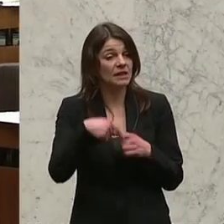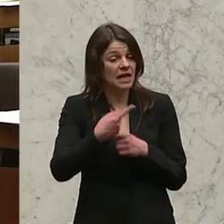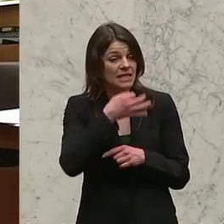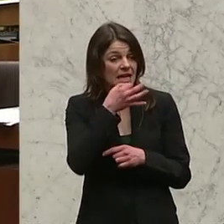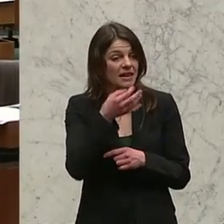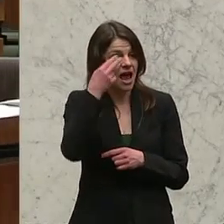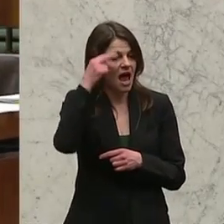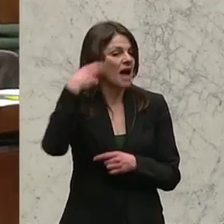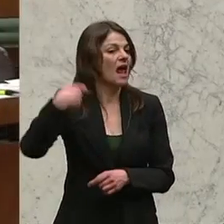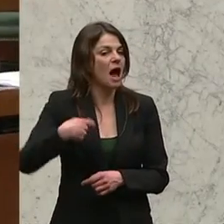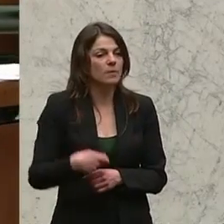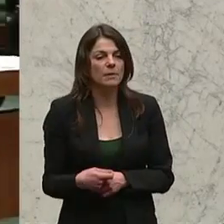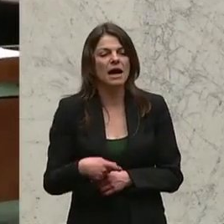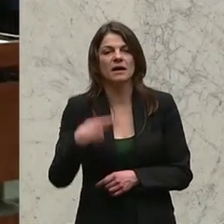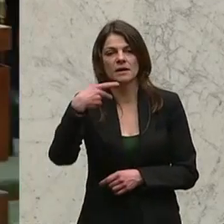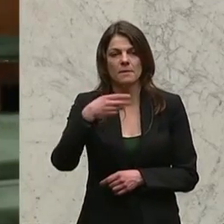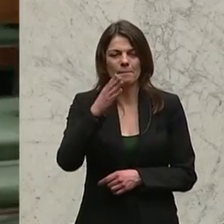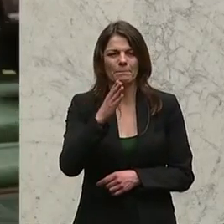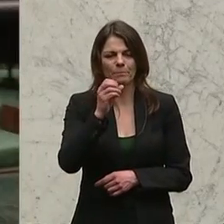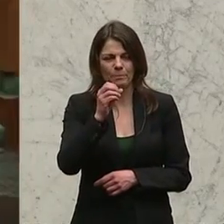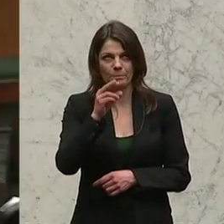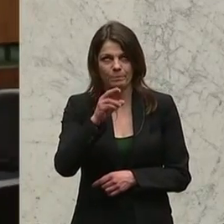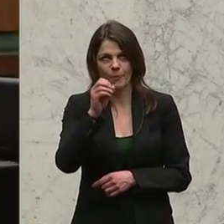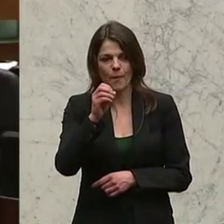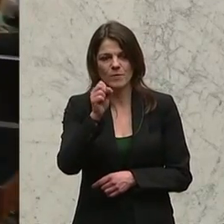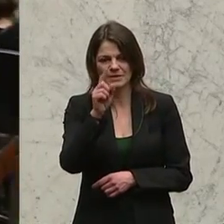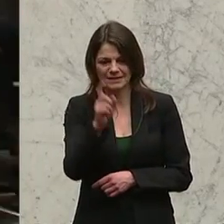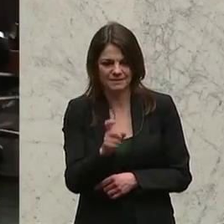Nächster Redner ist der Herr Abgeordneter Peter Proos. Bitte schön, Herr Abgeordneter.